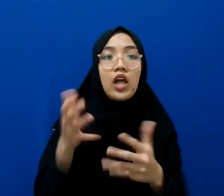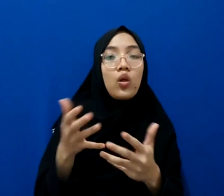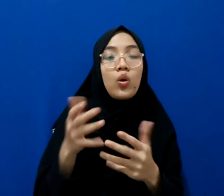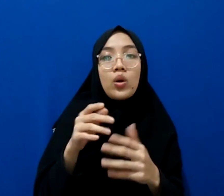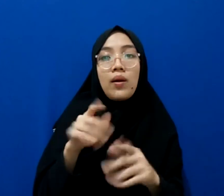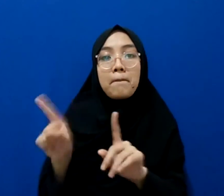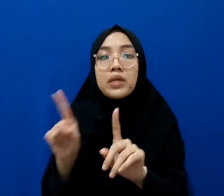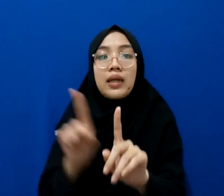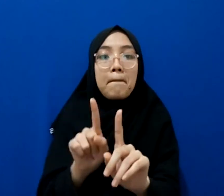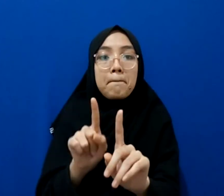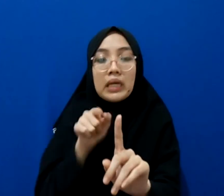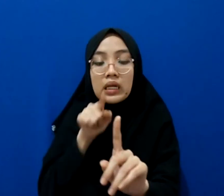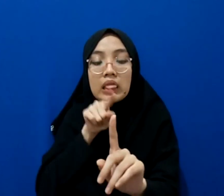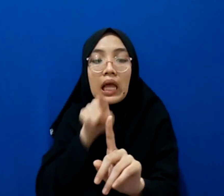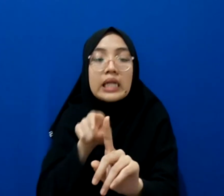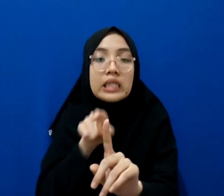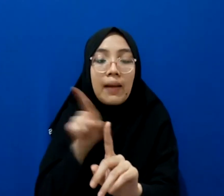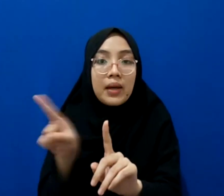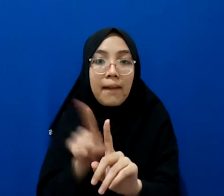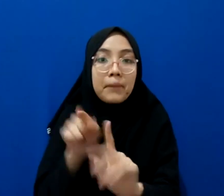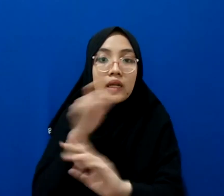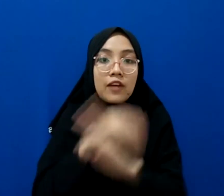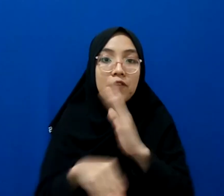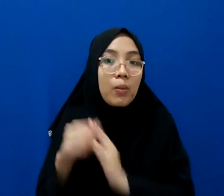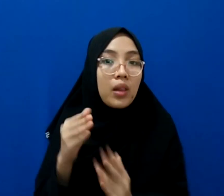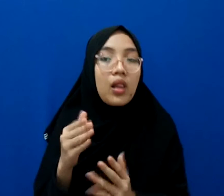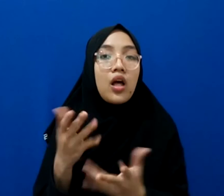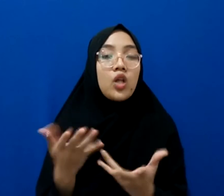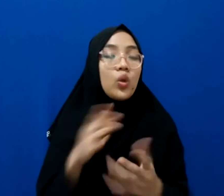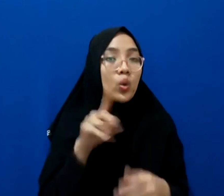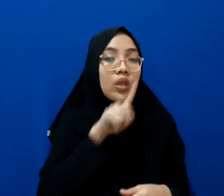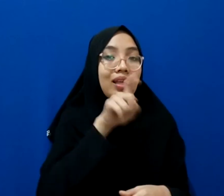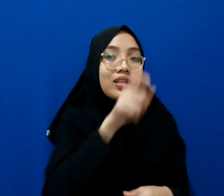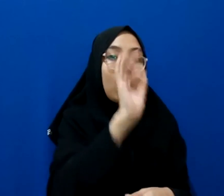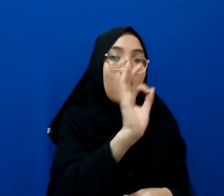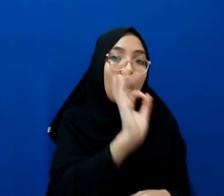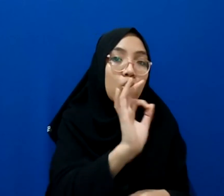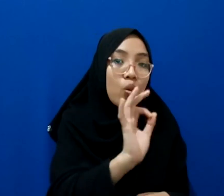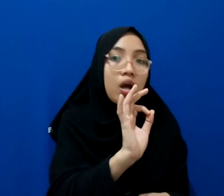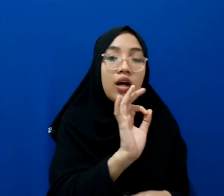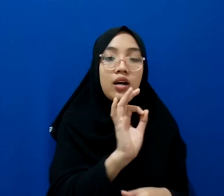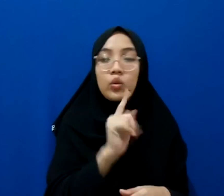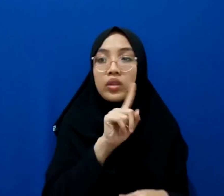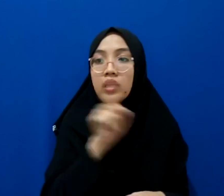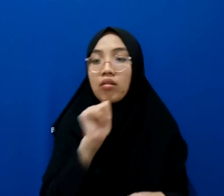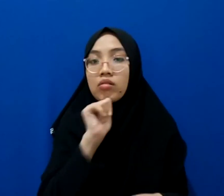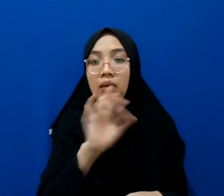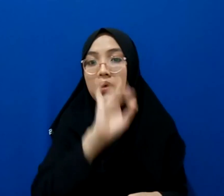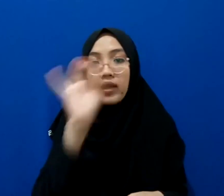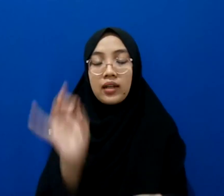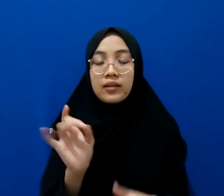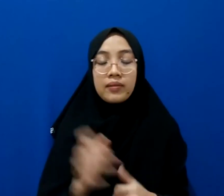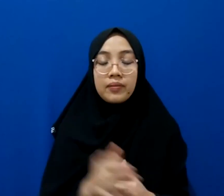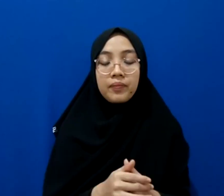pendampingnya pendamping di fabel kita bisa tanya dengan orang tuanya misalnya itu ya